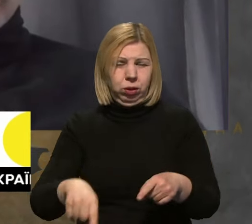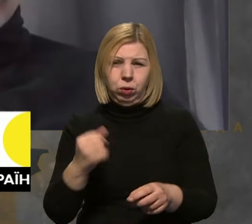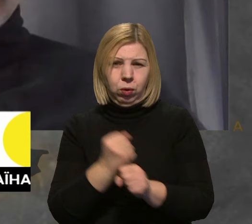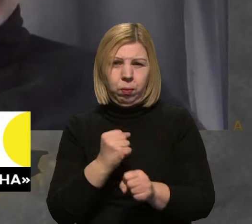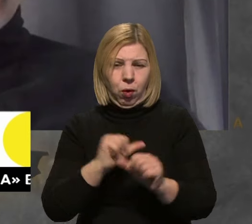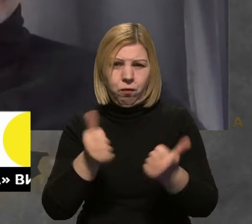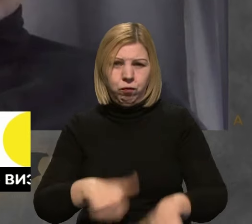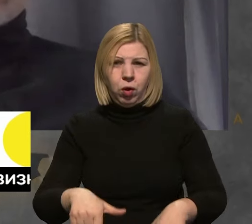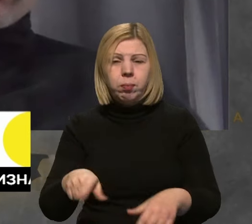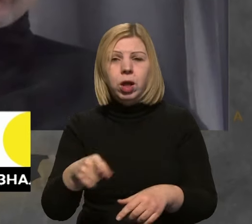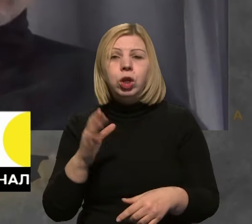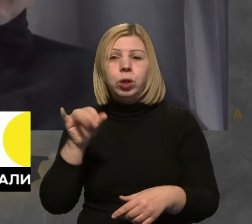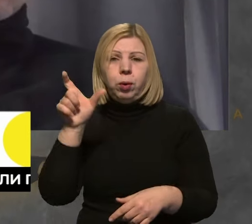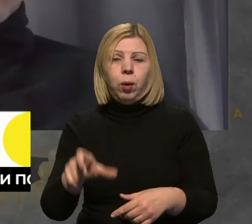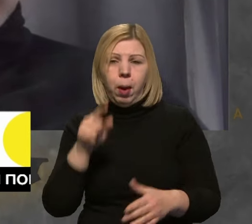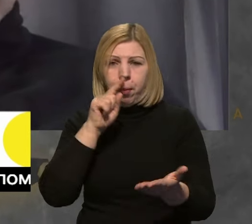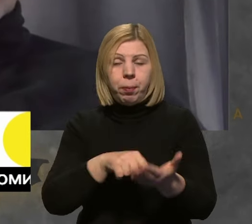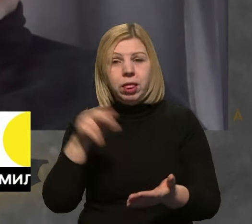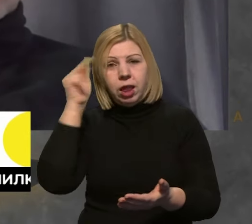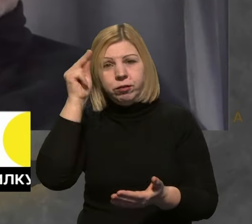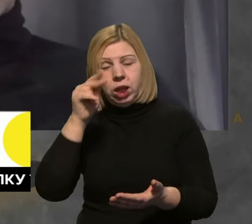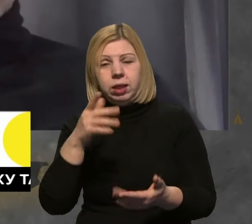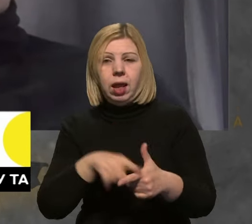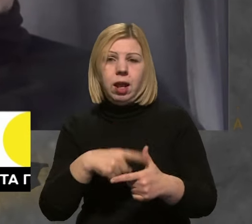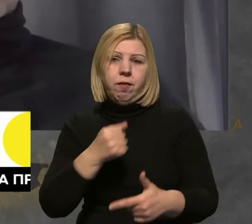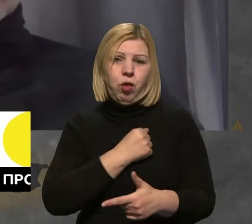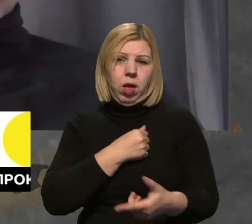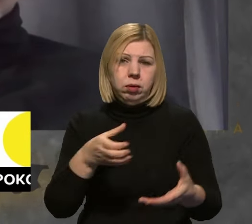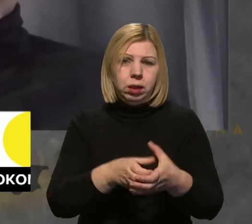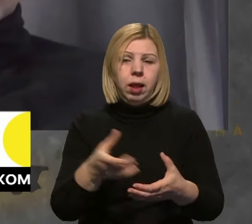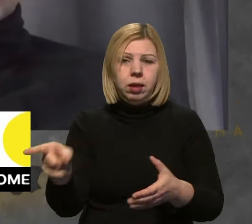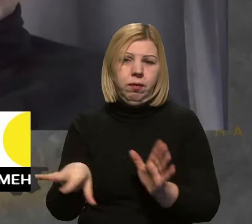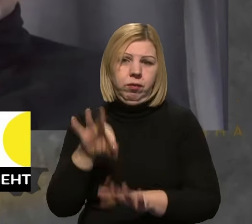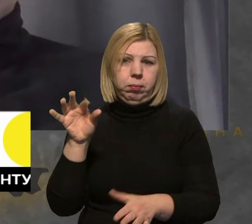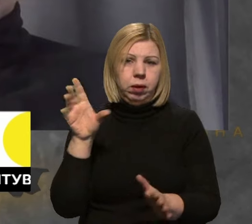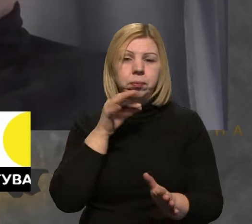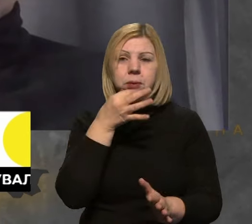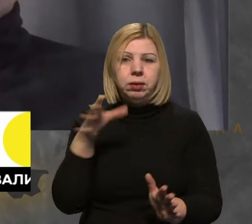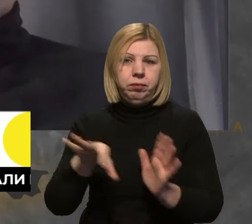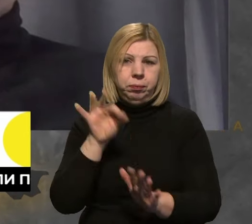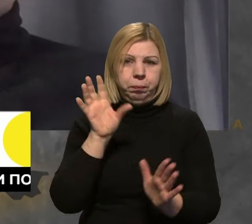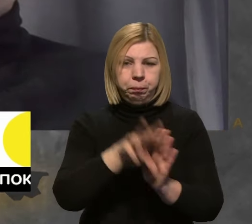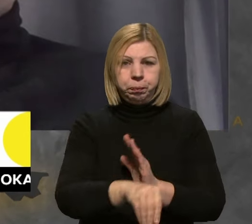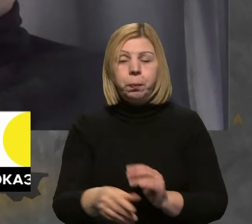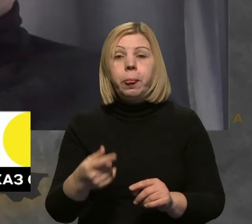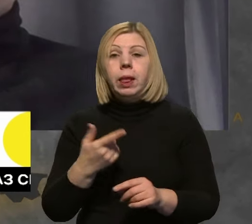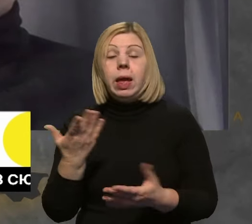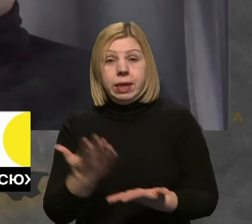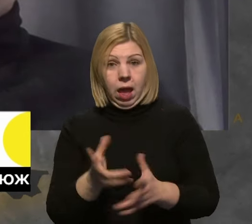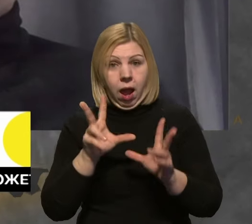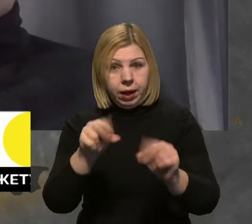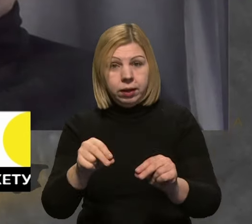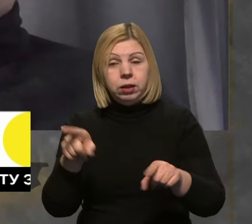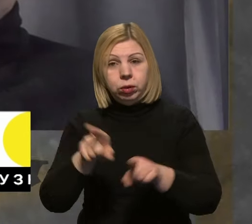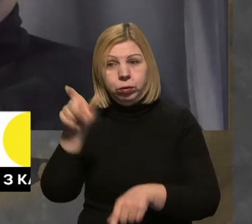щоб людина, власне, потрапила або вже в навчальний центр, або в військову частину, після якої в навчальний центр. Пане Олексій, і скажі, будь ласка, чи є гарантія такої